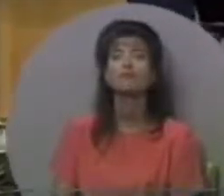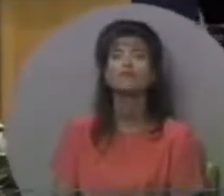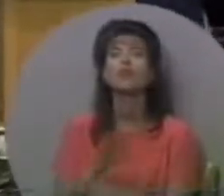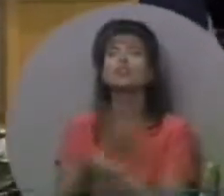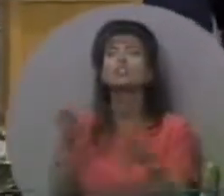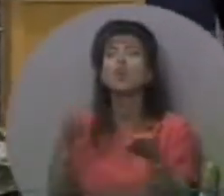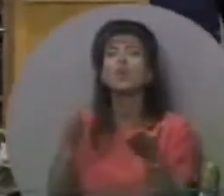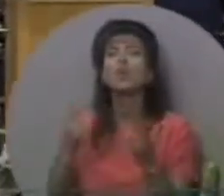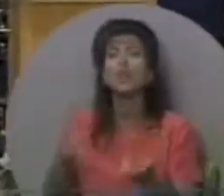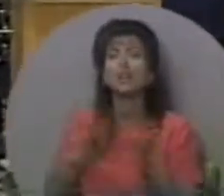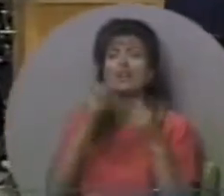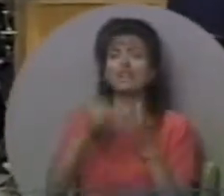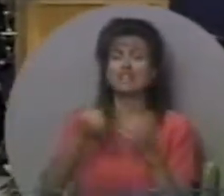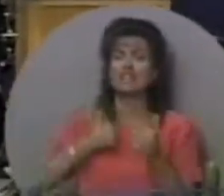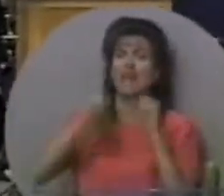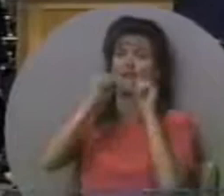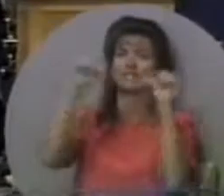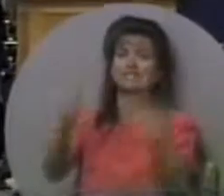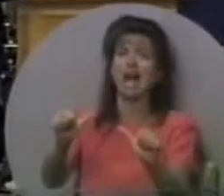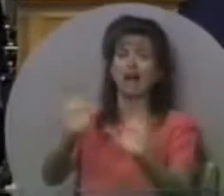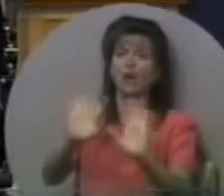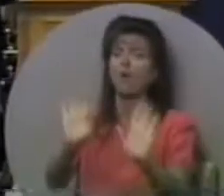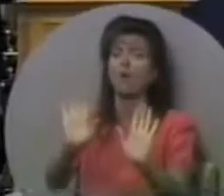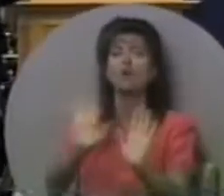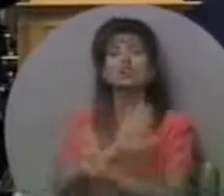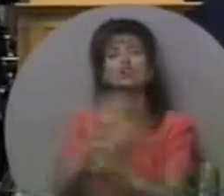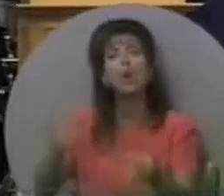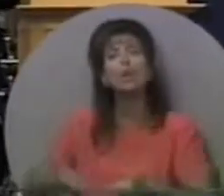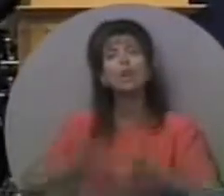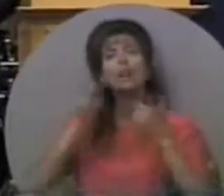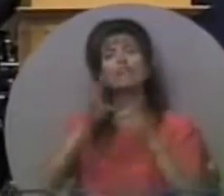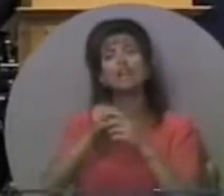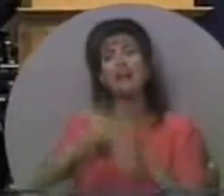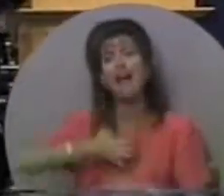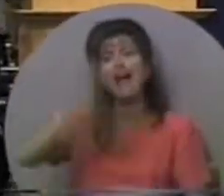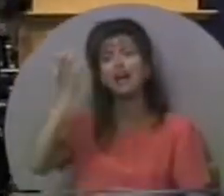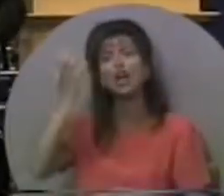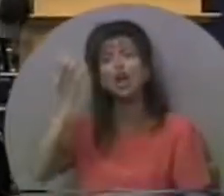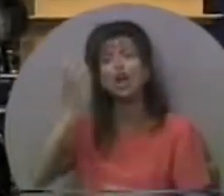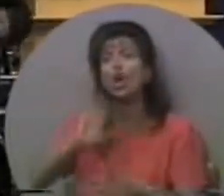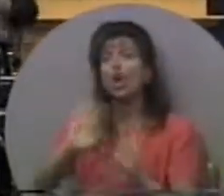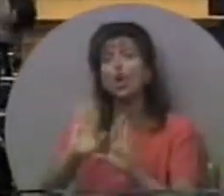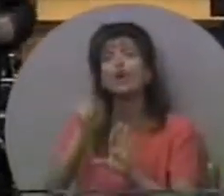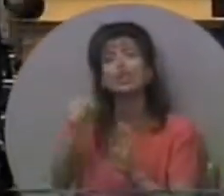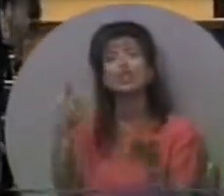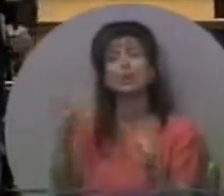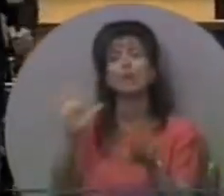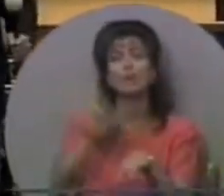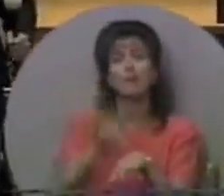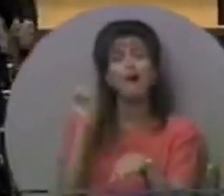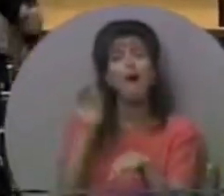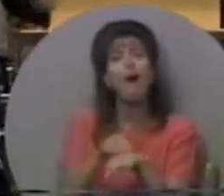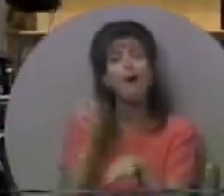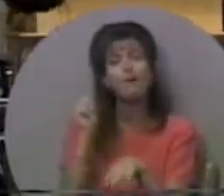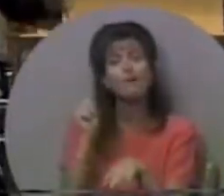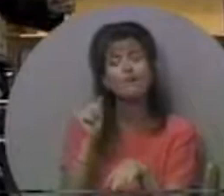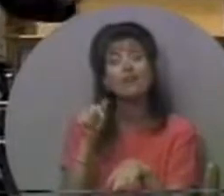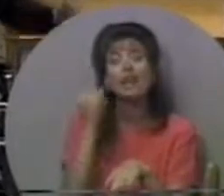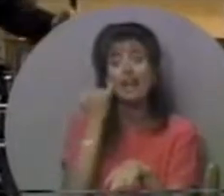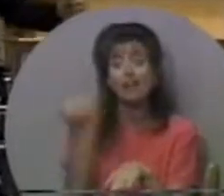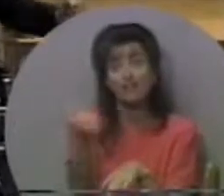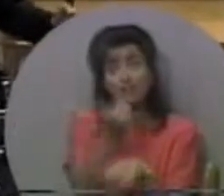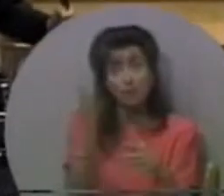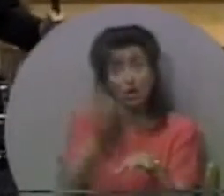Не живіть самозаперечені, самозречені, не живіть в злості, ви були покликані.